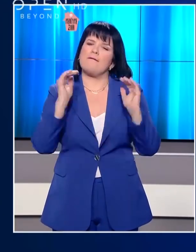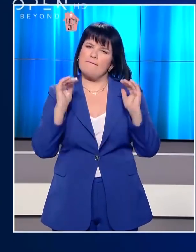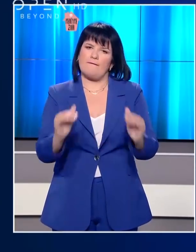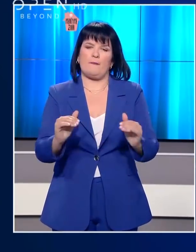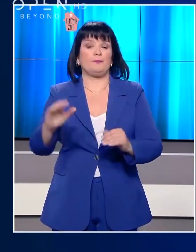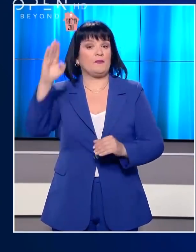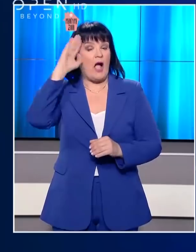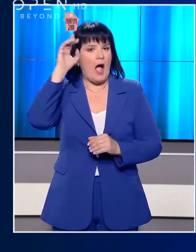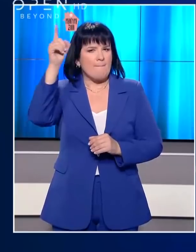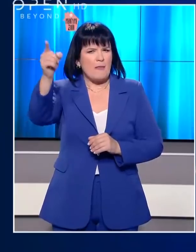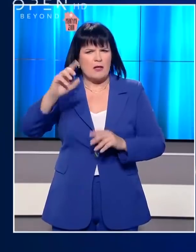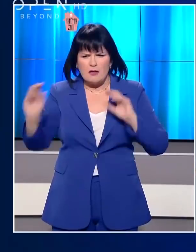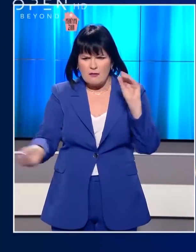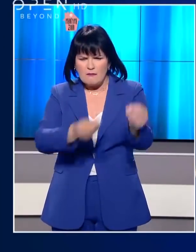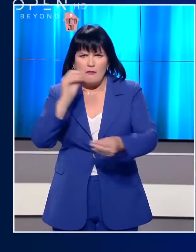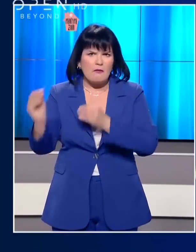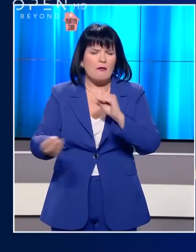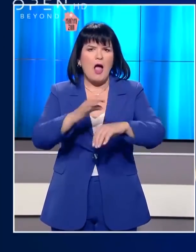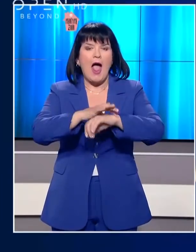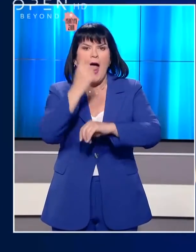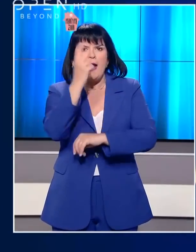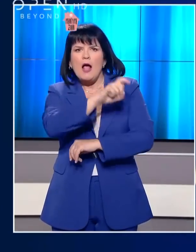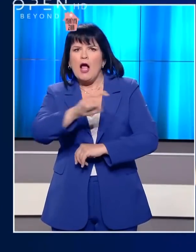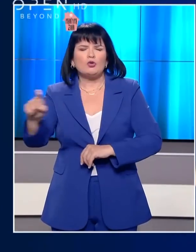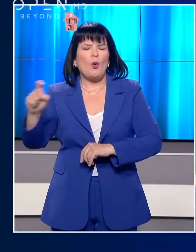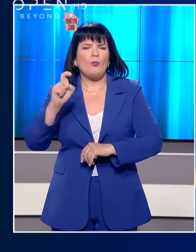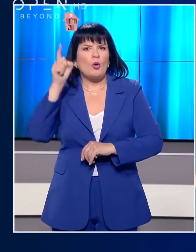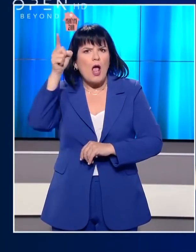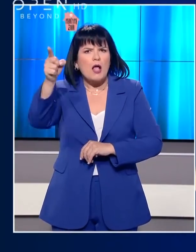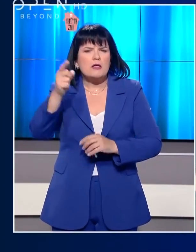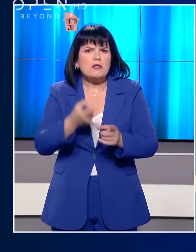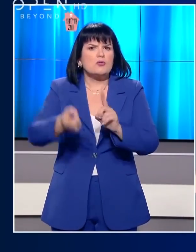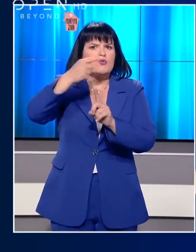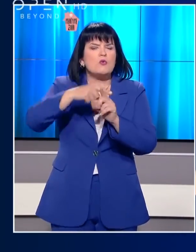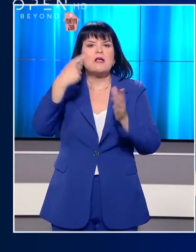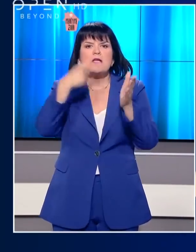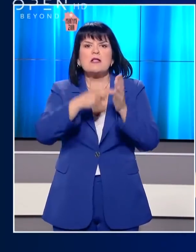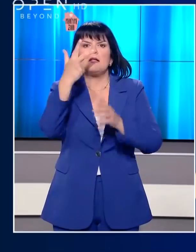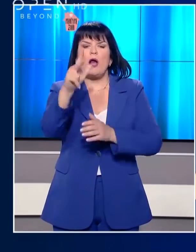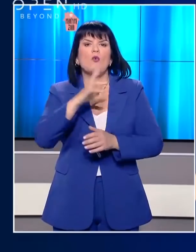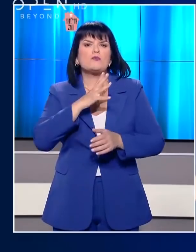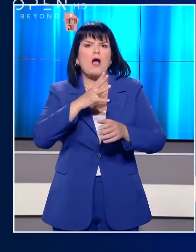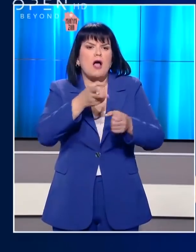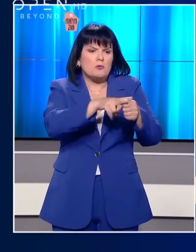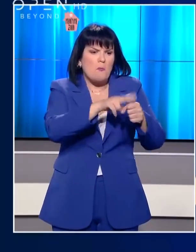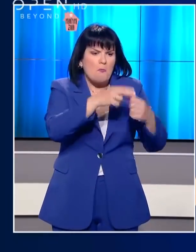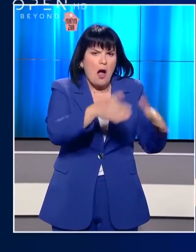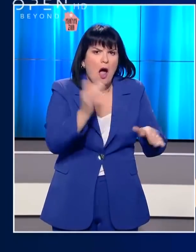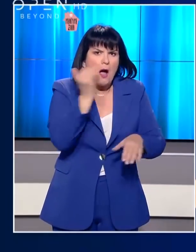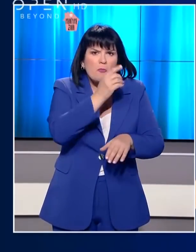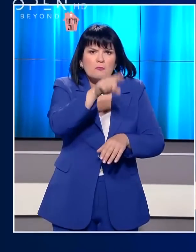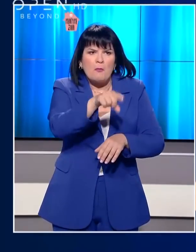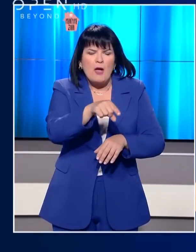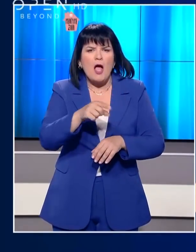Στις ΗΠΑ τα κρούσματα ξεπέρασαν το ένα εκατομμύριο και η χώρα μέτρησε άλλους 1.300 νεκρούς μέσα σε ένα εικοσιτετράωρο.